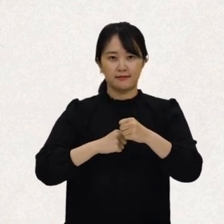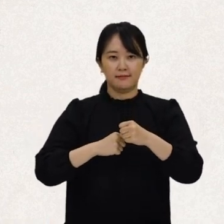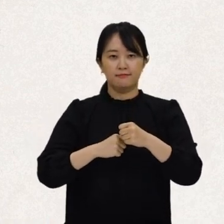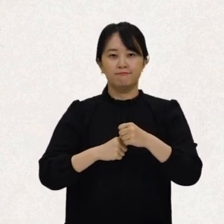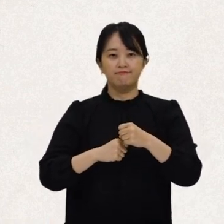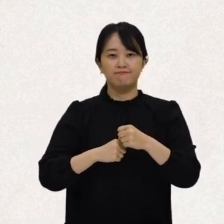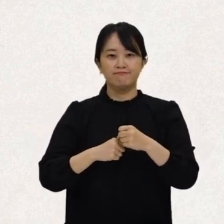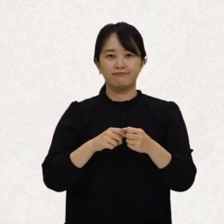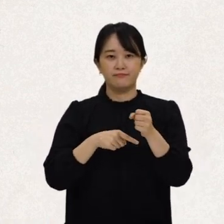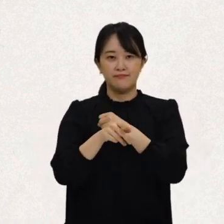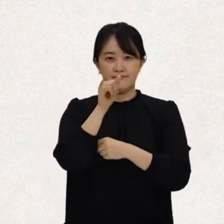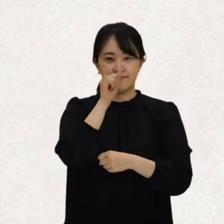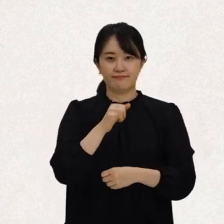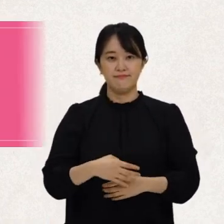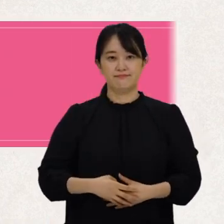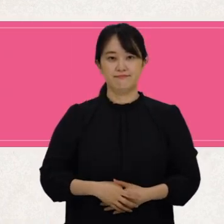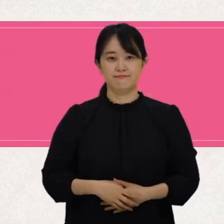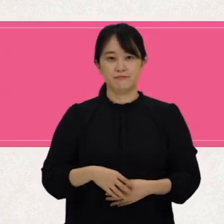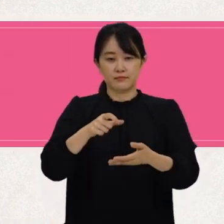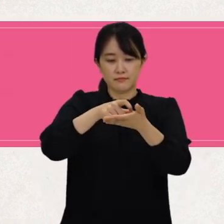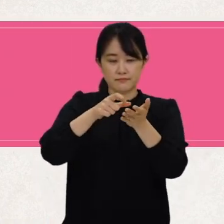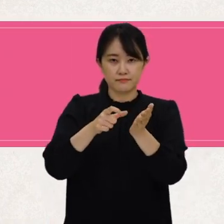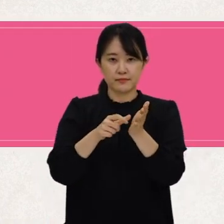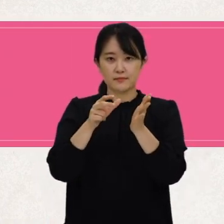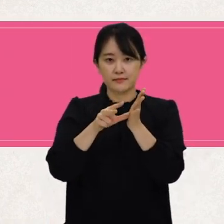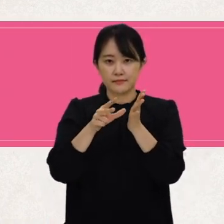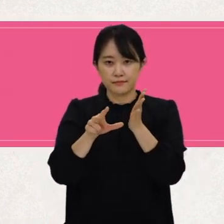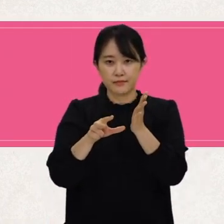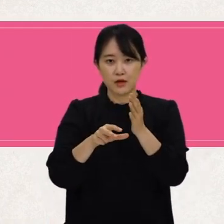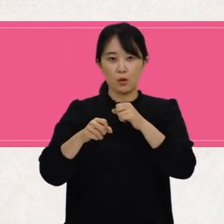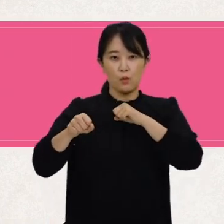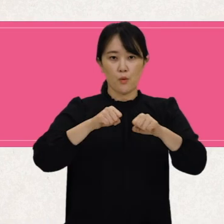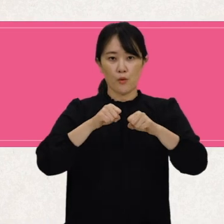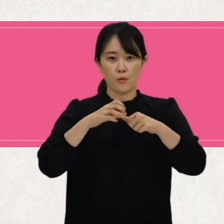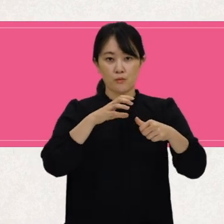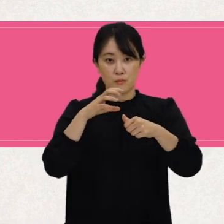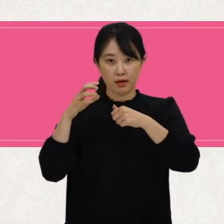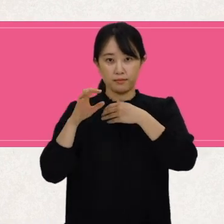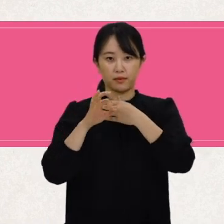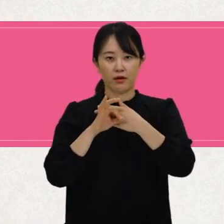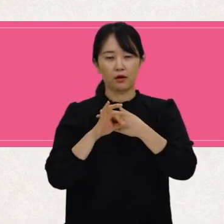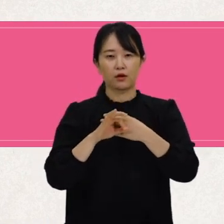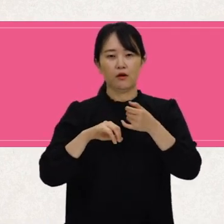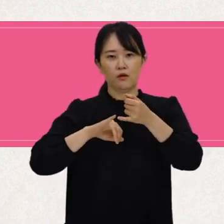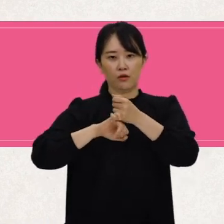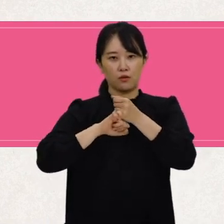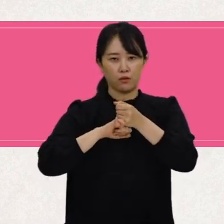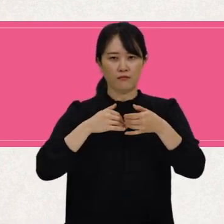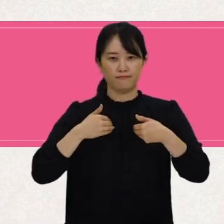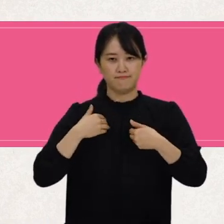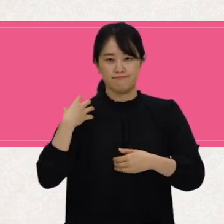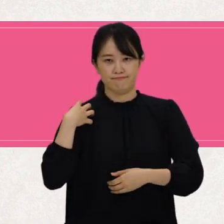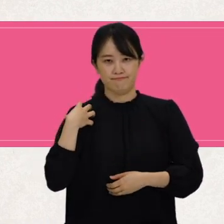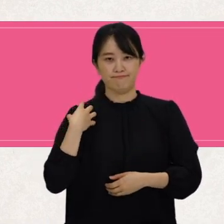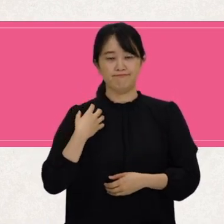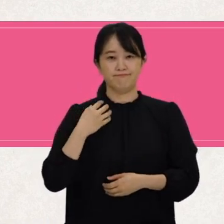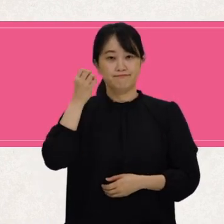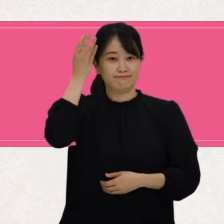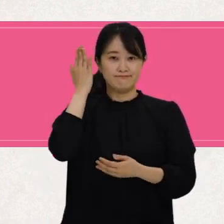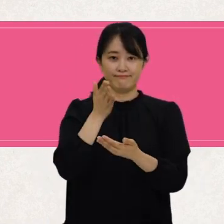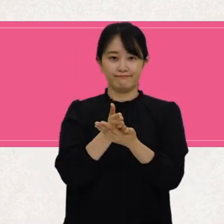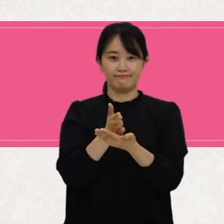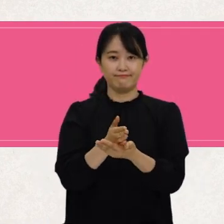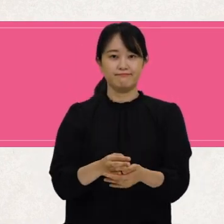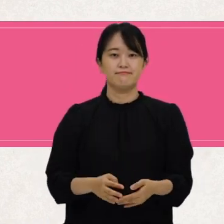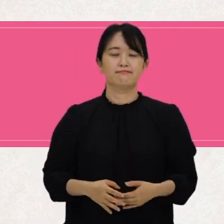의무가 부여된답니다. 적절한 자원 확보와 활용 또한 당사국이 마땅히 다해야 하는 의무라는 점, 잊지